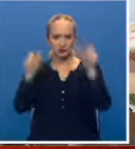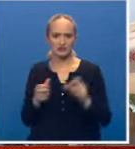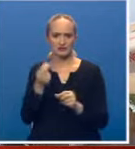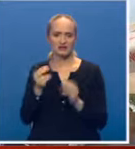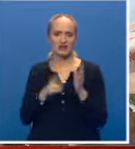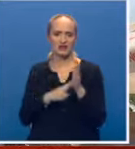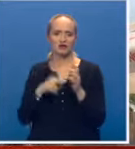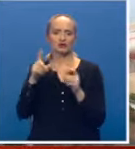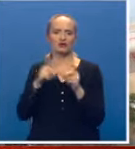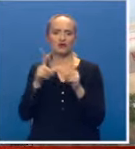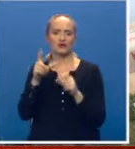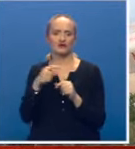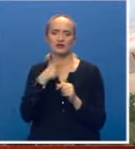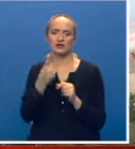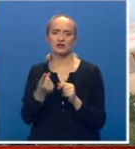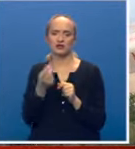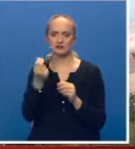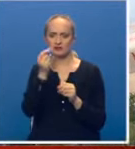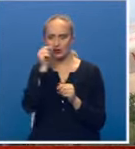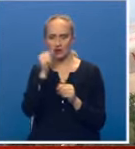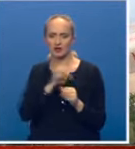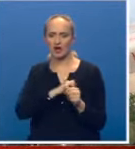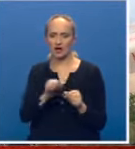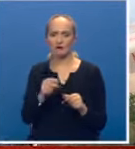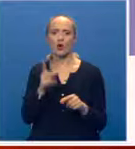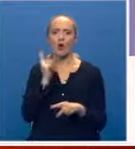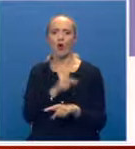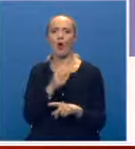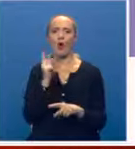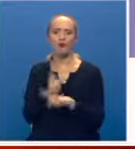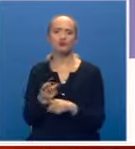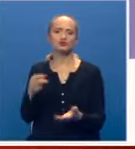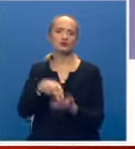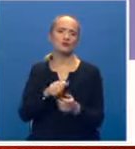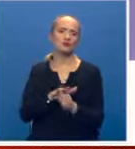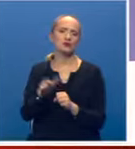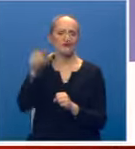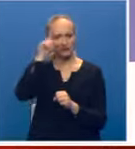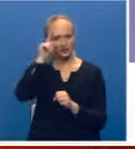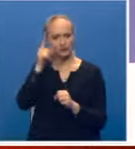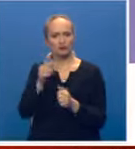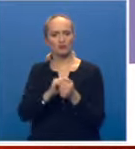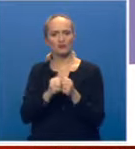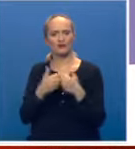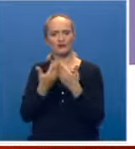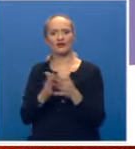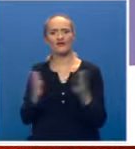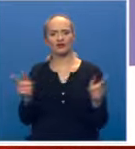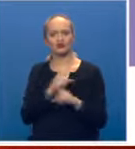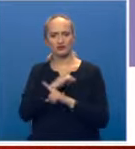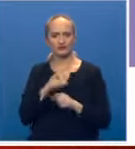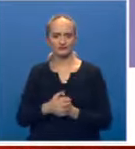Srpske, Nedeljko Čubrilović, istakao je da je srpski narod hrabro i odlučno ustao protiv fašizma i nacizma i da je u toj borbi dao ogromnu žrtvu.